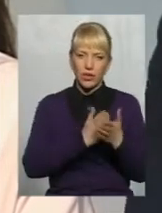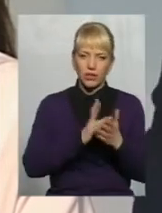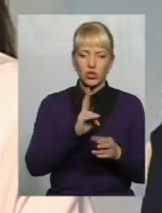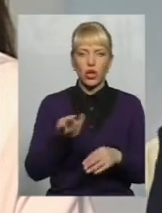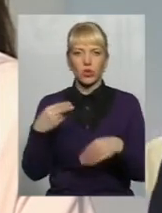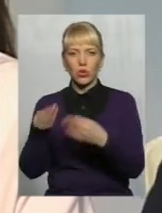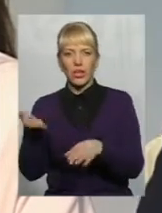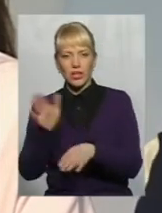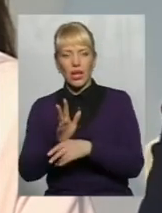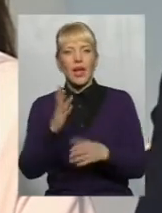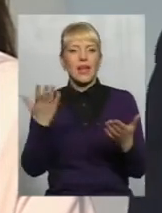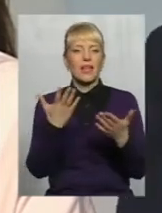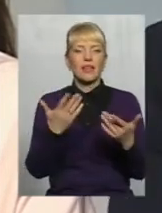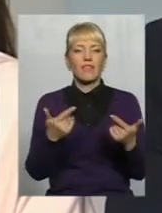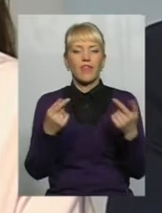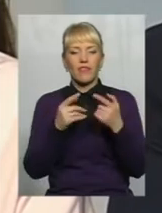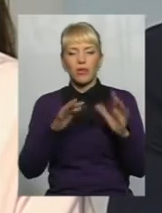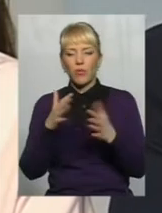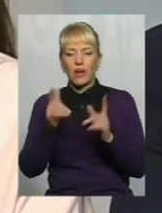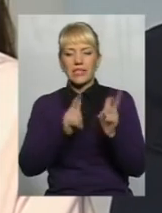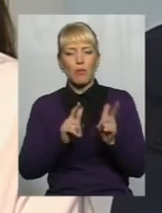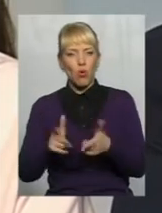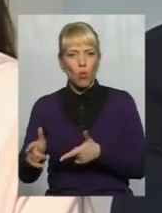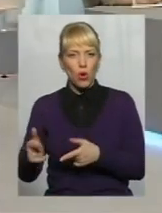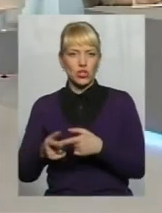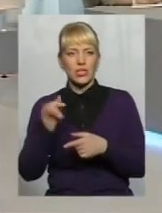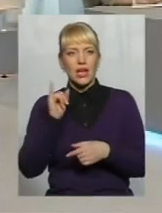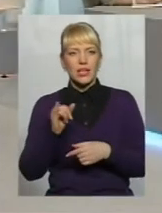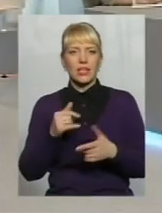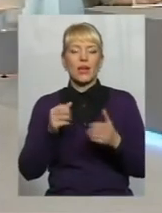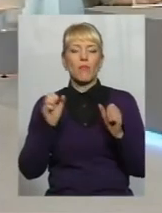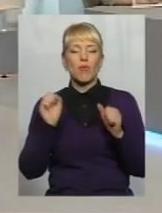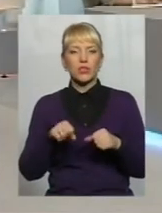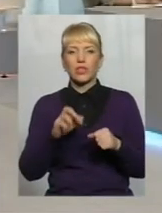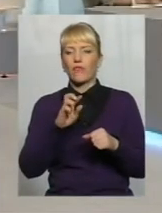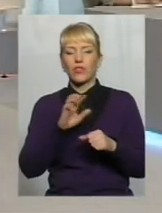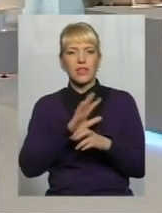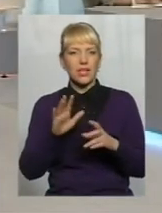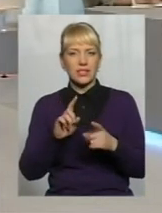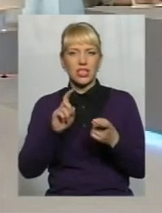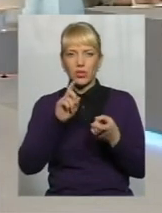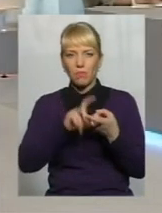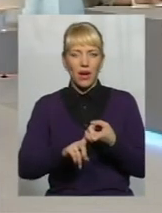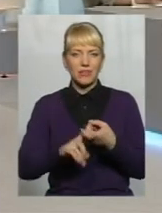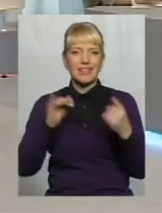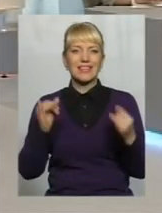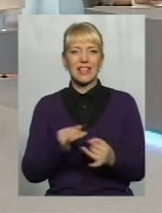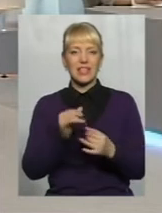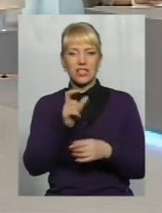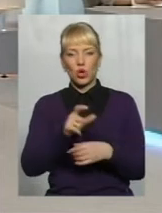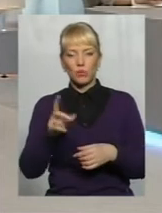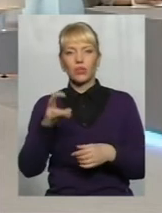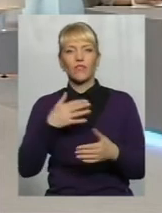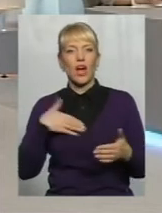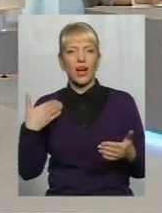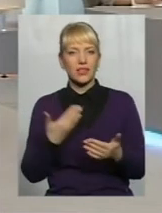чином відбувається погодження Речі, здавалося, які, можливо, не заціпають на стільки прямо інтереси громадян Але вони дуже